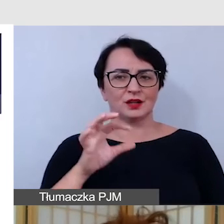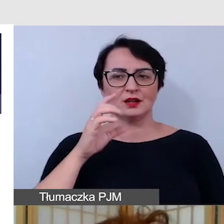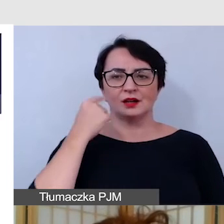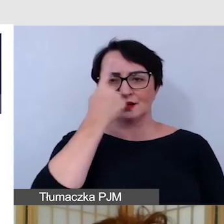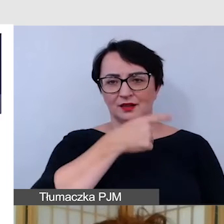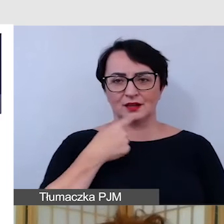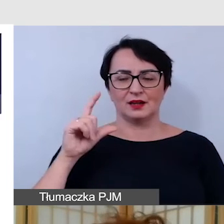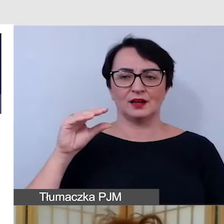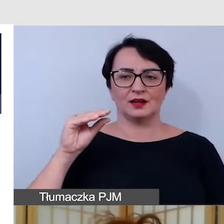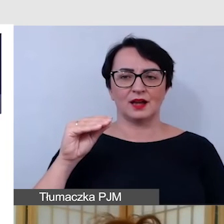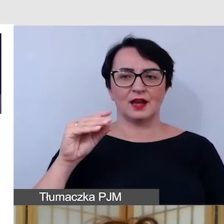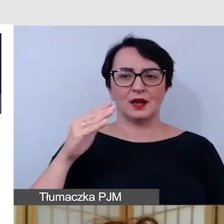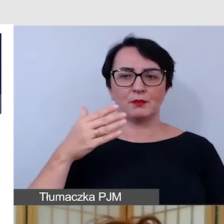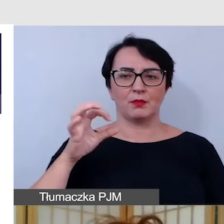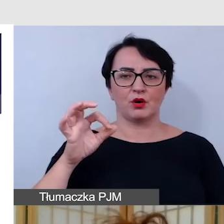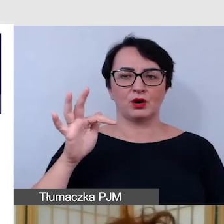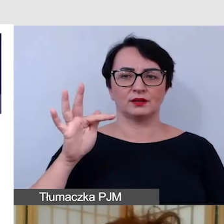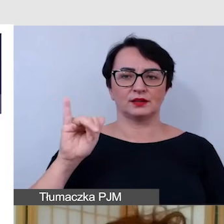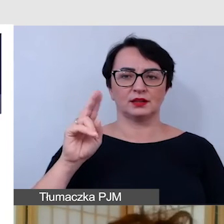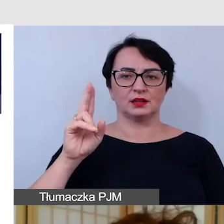piktogramów, które nam się kojarzą